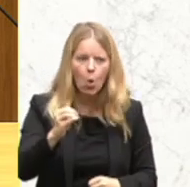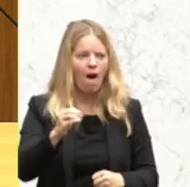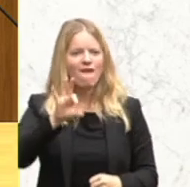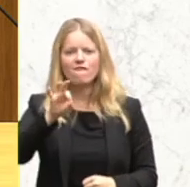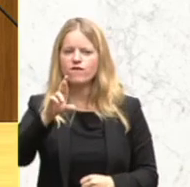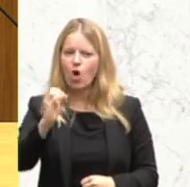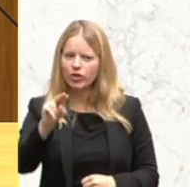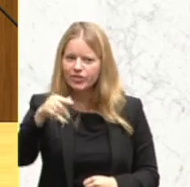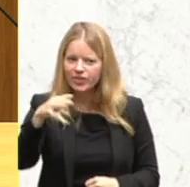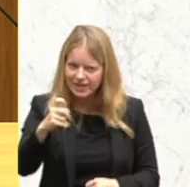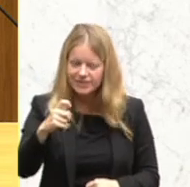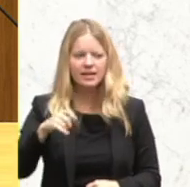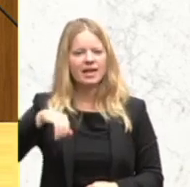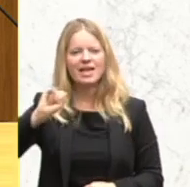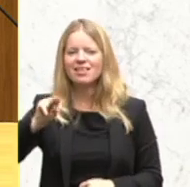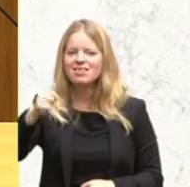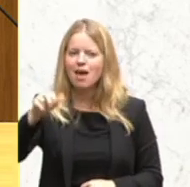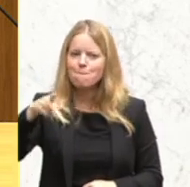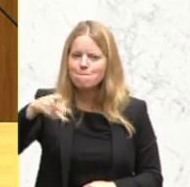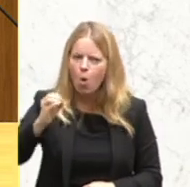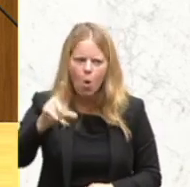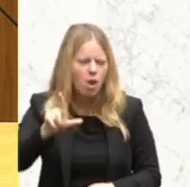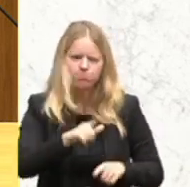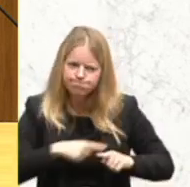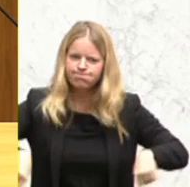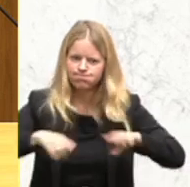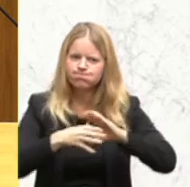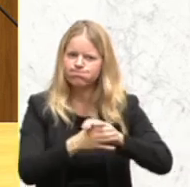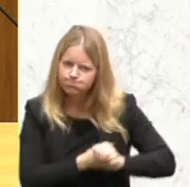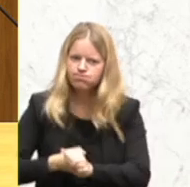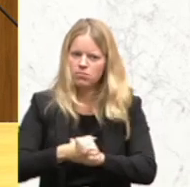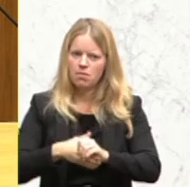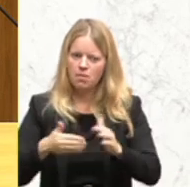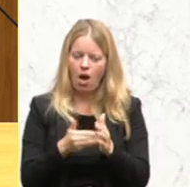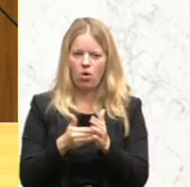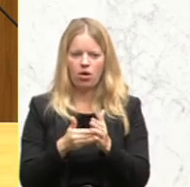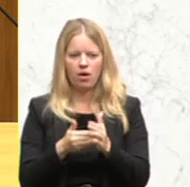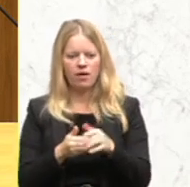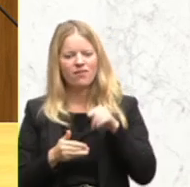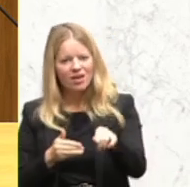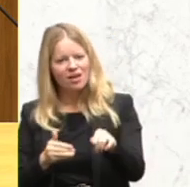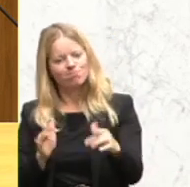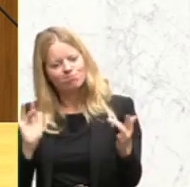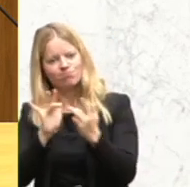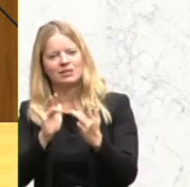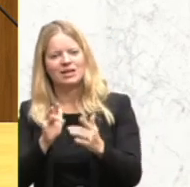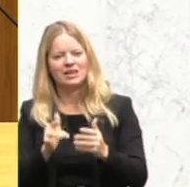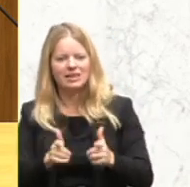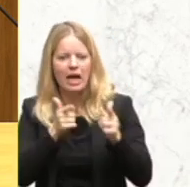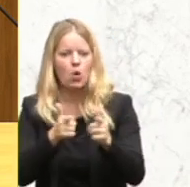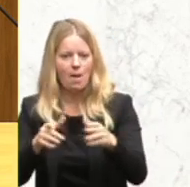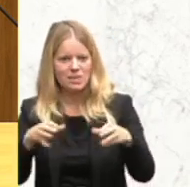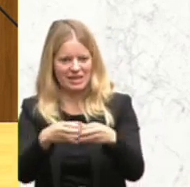Österreich ist ein Teil der internationalen Allianz gegen die Terrormiliz ISIS. Bei uns